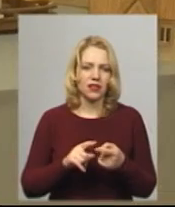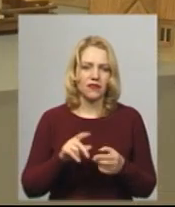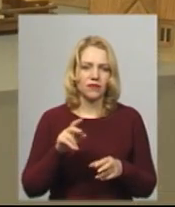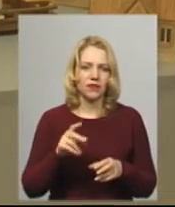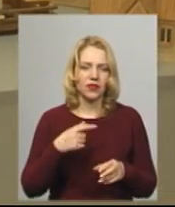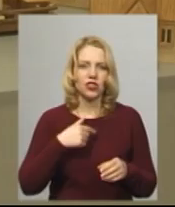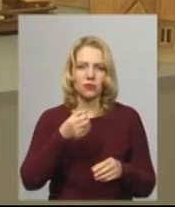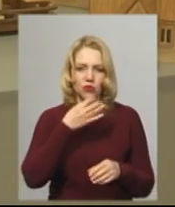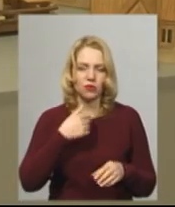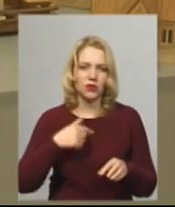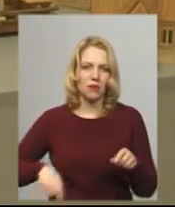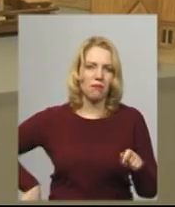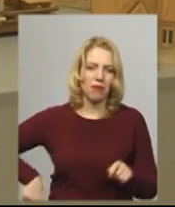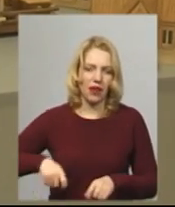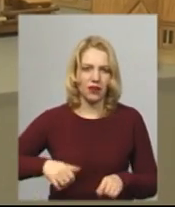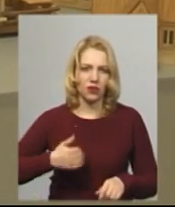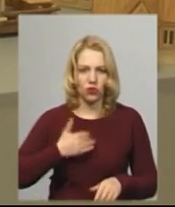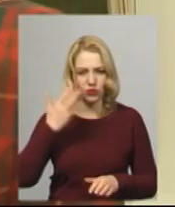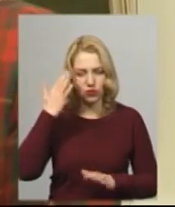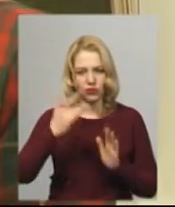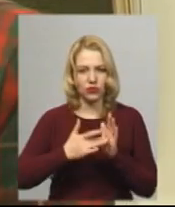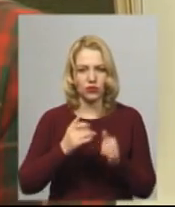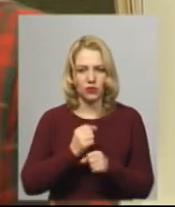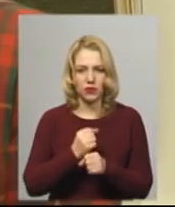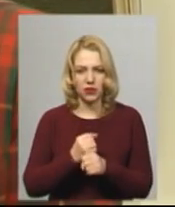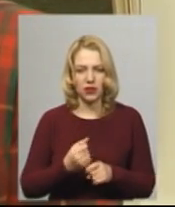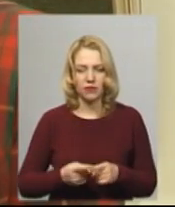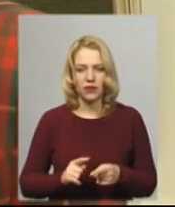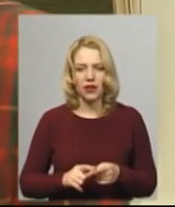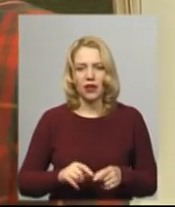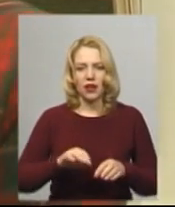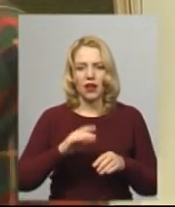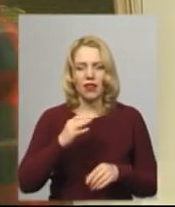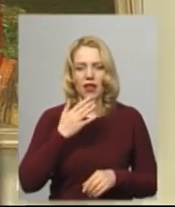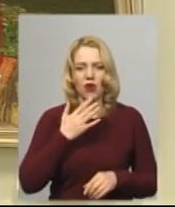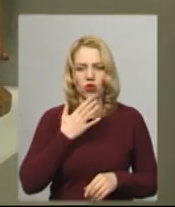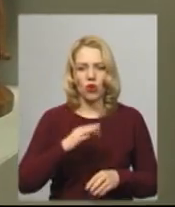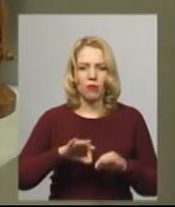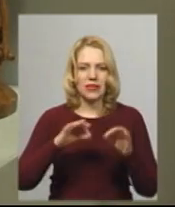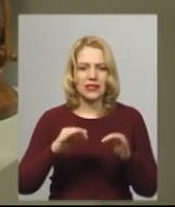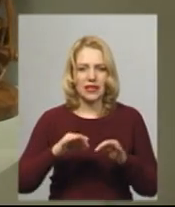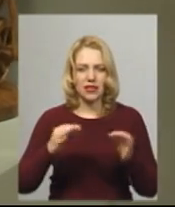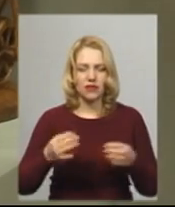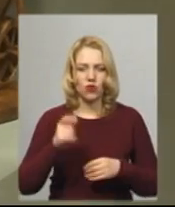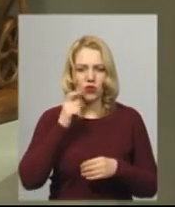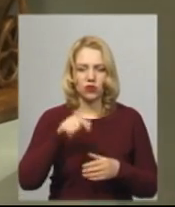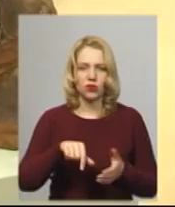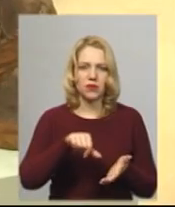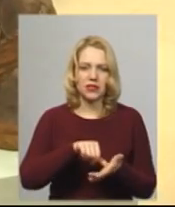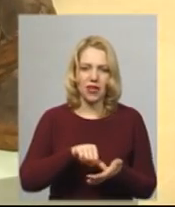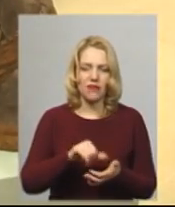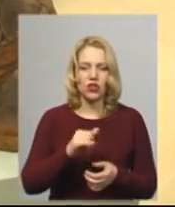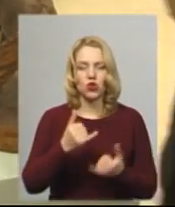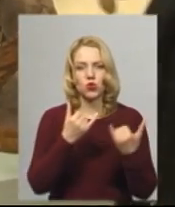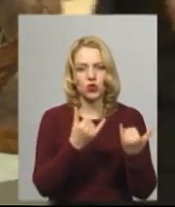столи. Голова Хмельницького обласного середку національній спілки мистерів народного мистецтва України та її стан каже, тут представні зразки як сучасного, так і